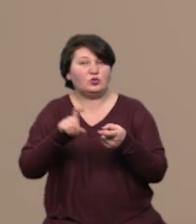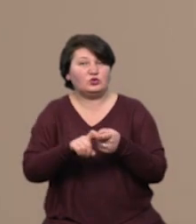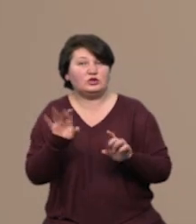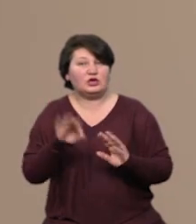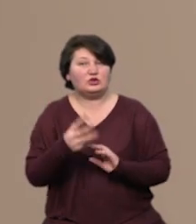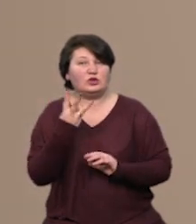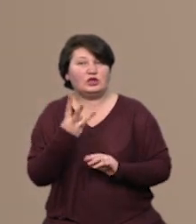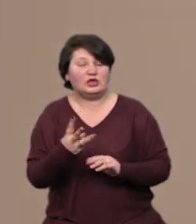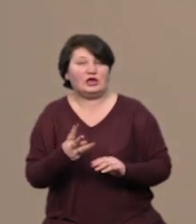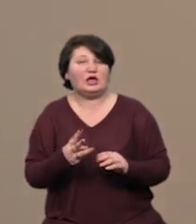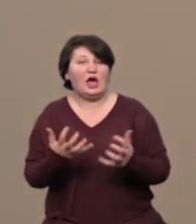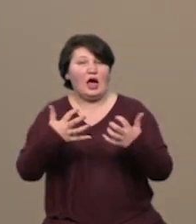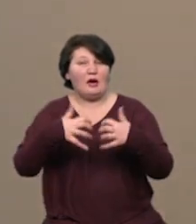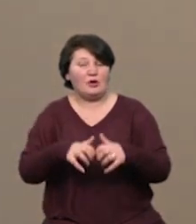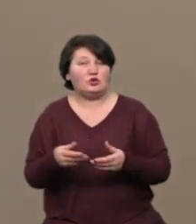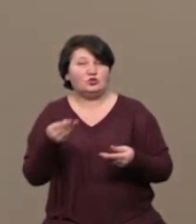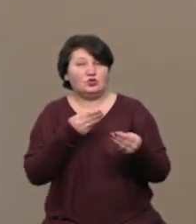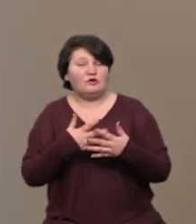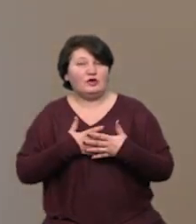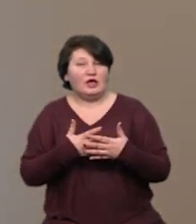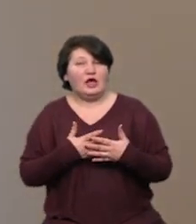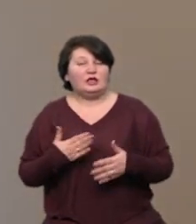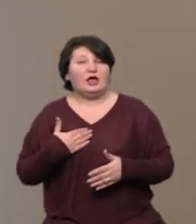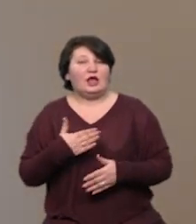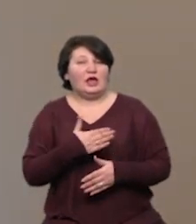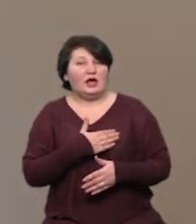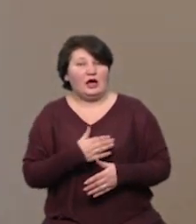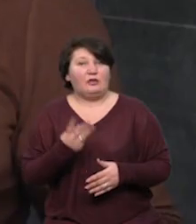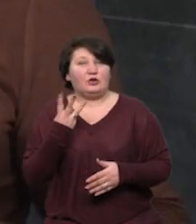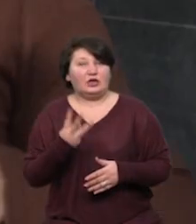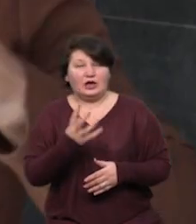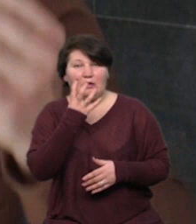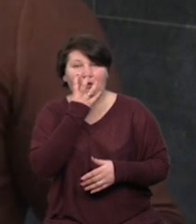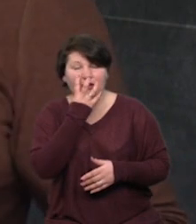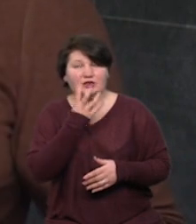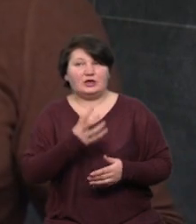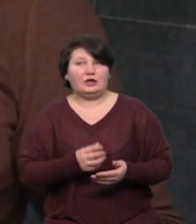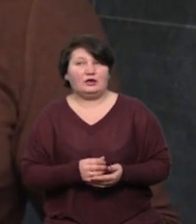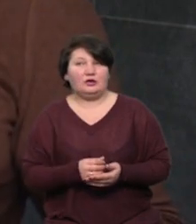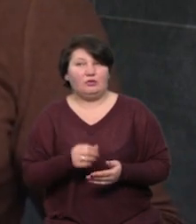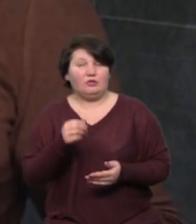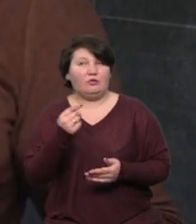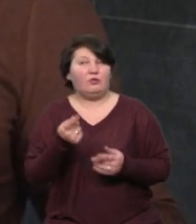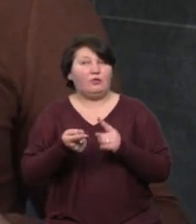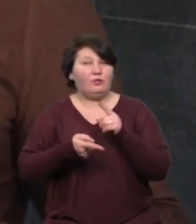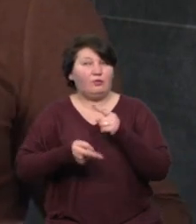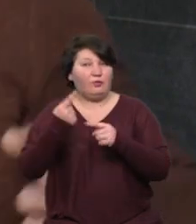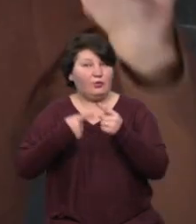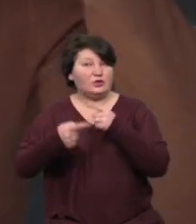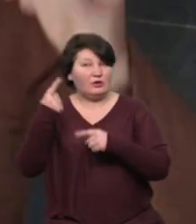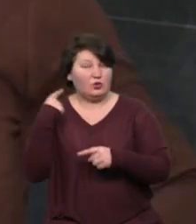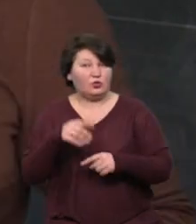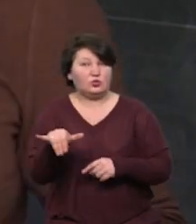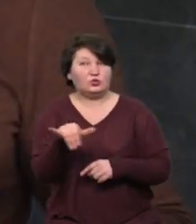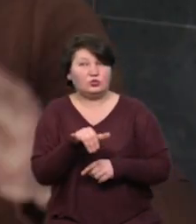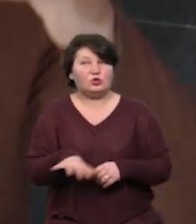апарати штучної вентиляції легень або ж три кисневі маски. Поза минулої суботи всі втрьох,